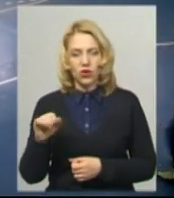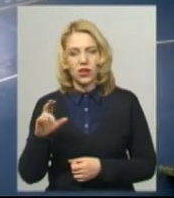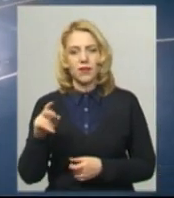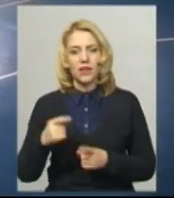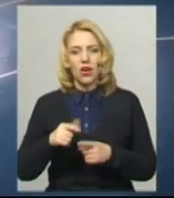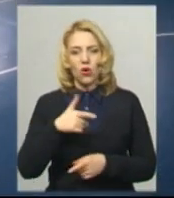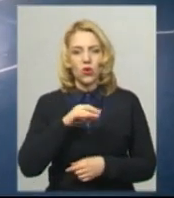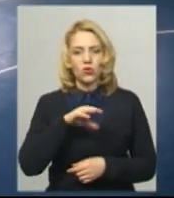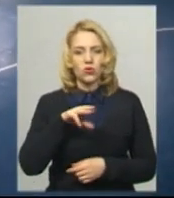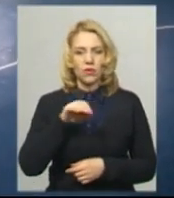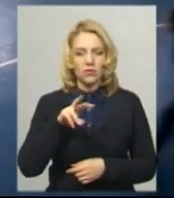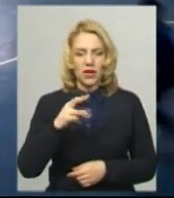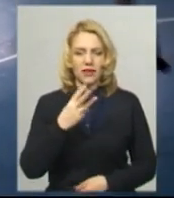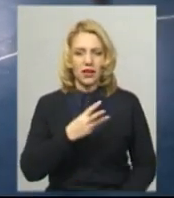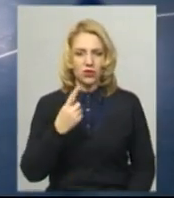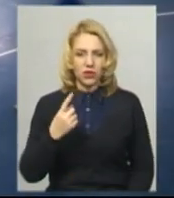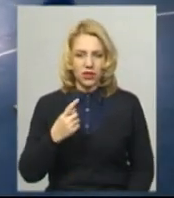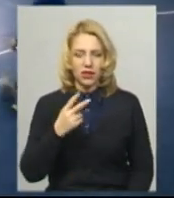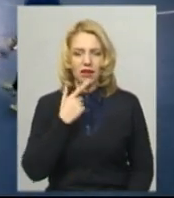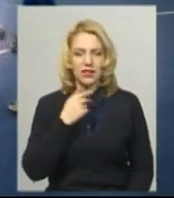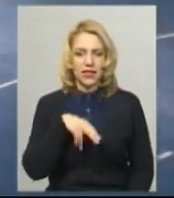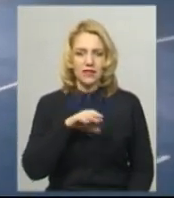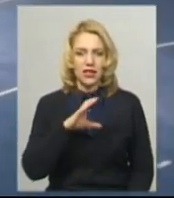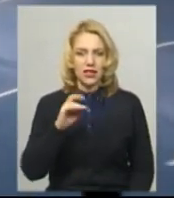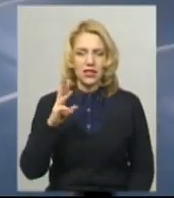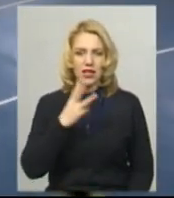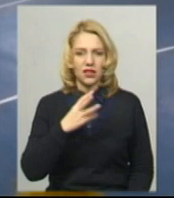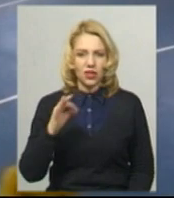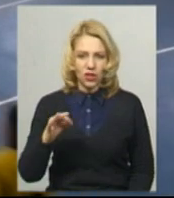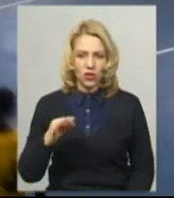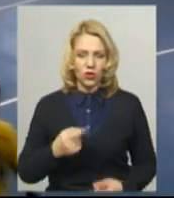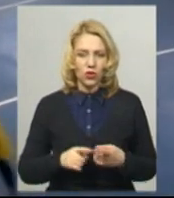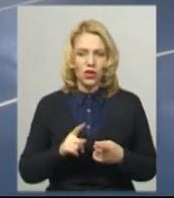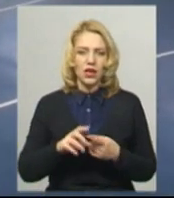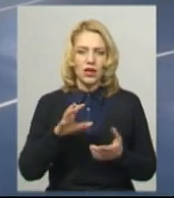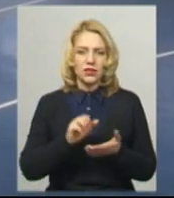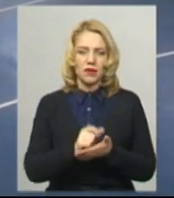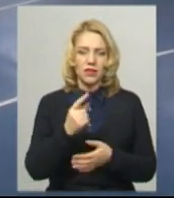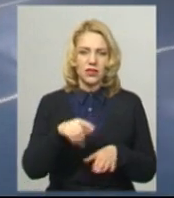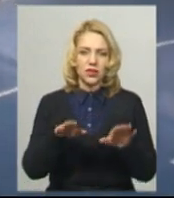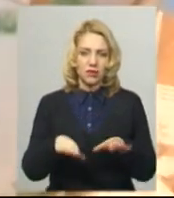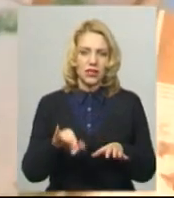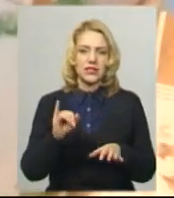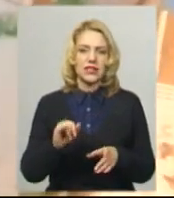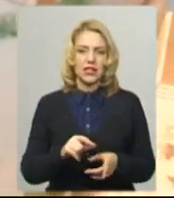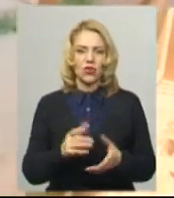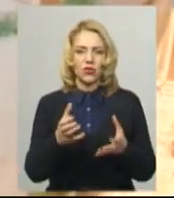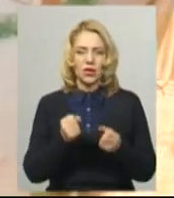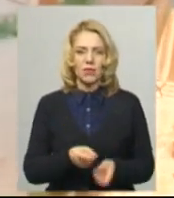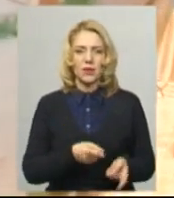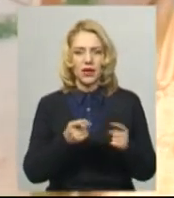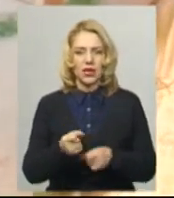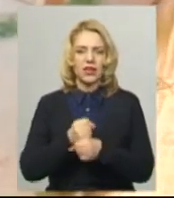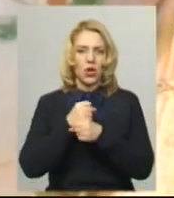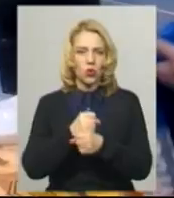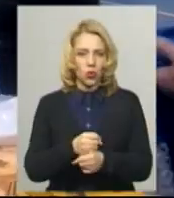переміг «Антоніне-2» 3-1. Красилівська Десна 2-0 обіграла «Антоніне-1», посіла перше місце та отримала перехідний кубок Сотнійчука.